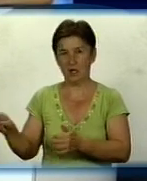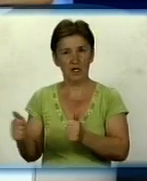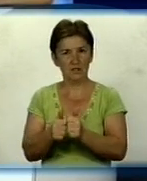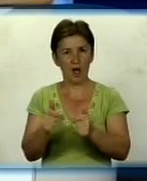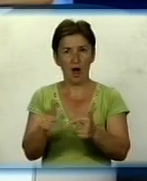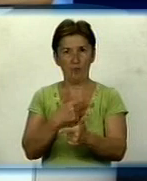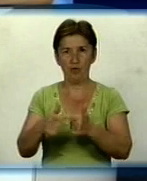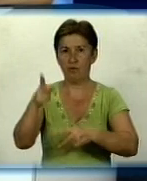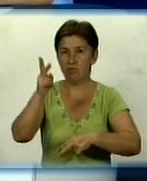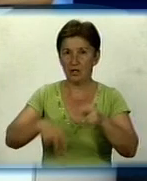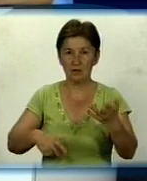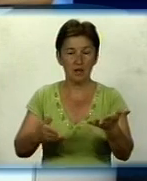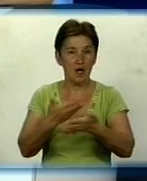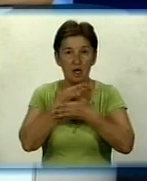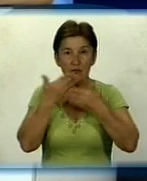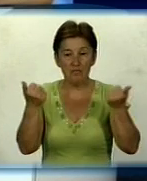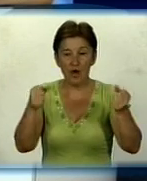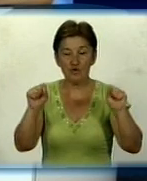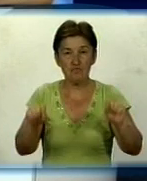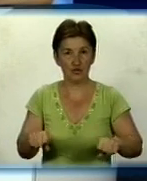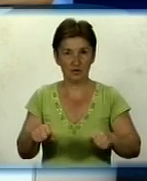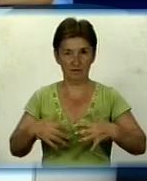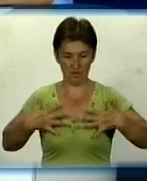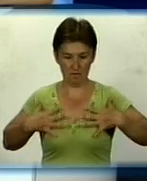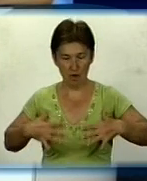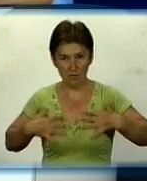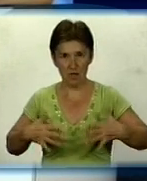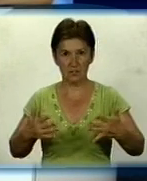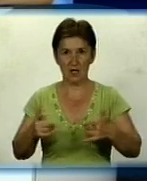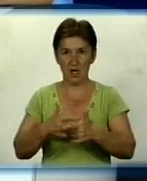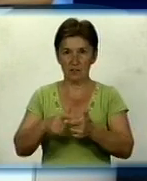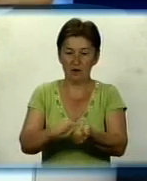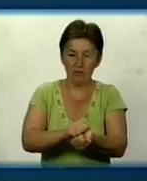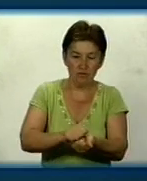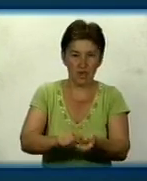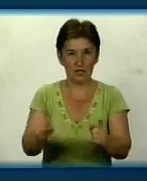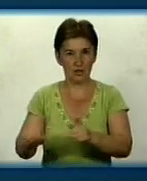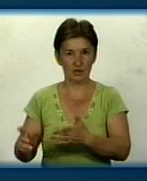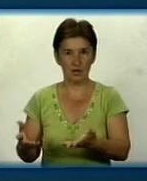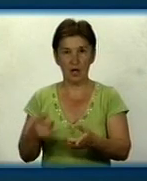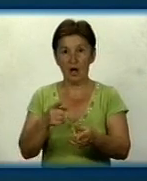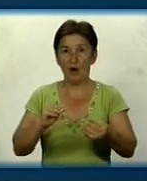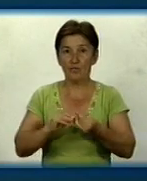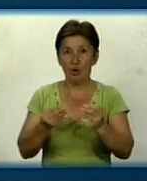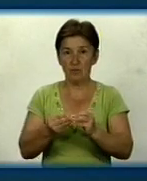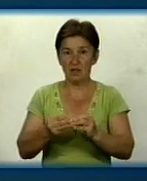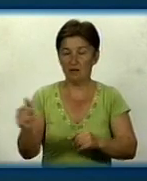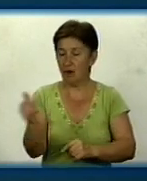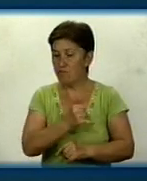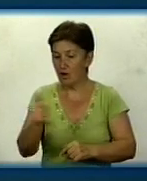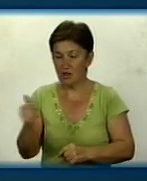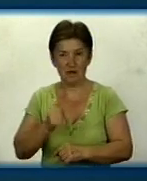припинити полив, бо не мають можливості люди помитися там чи попрати і так далі, і так далі. Тобто проблема поливу, вона завжди